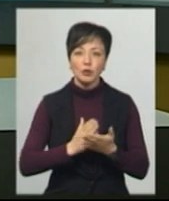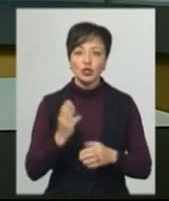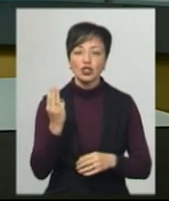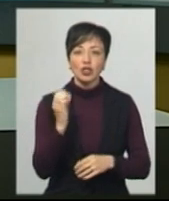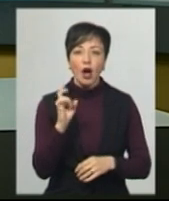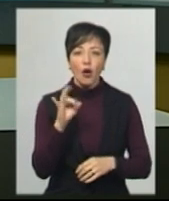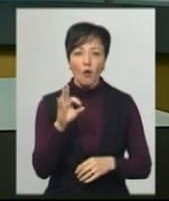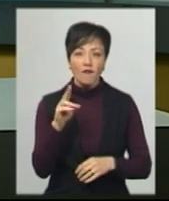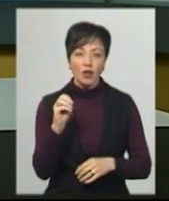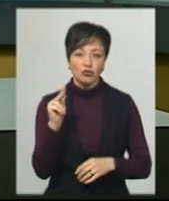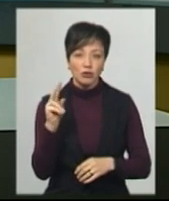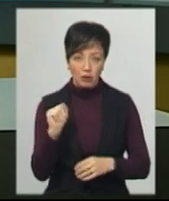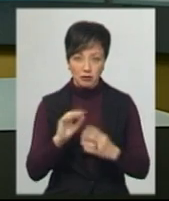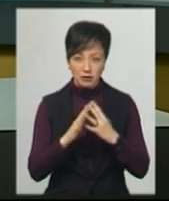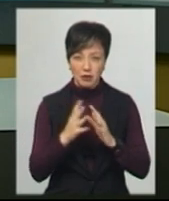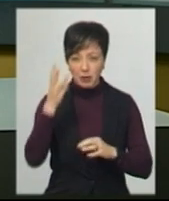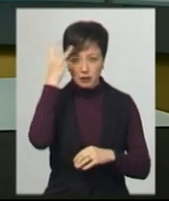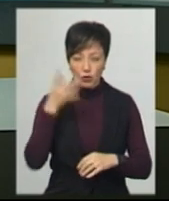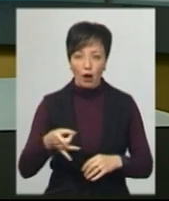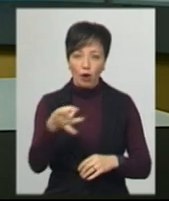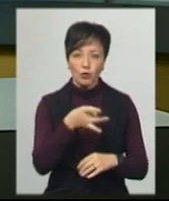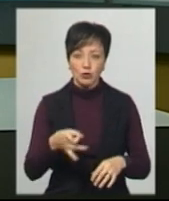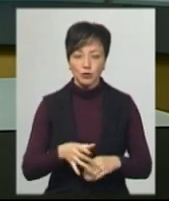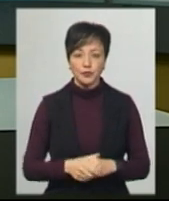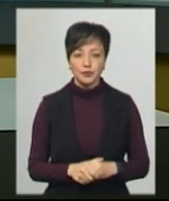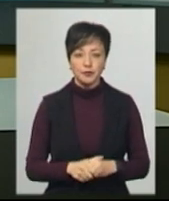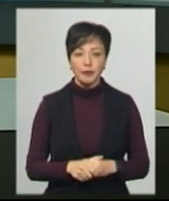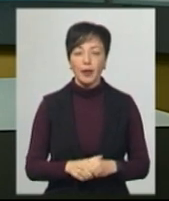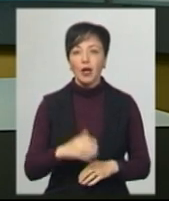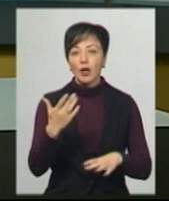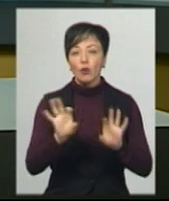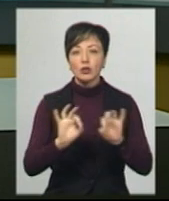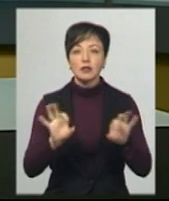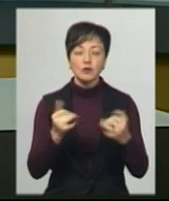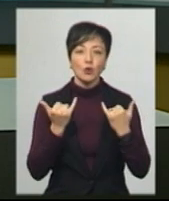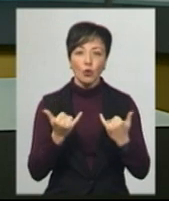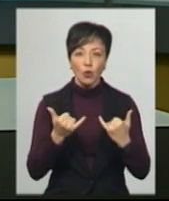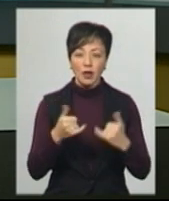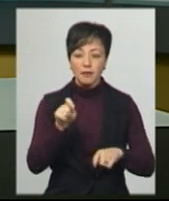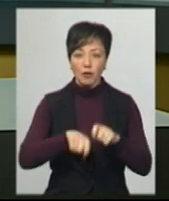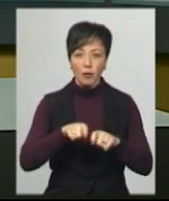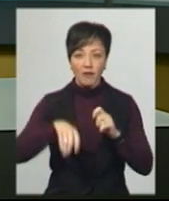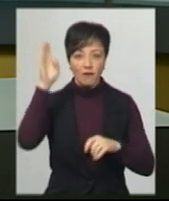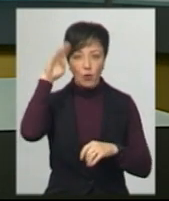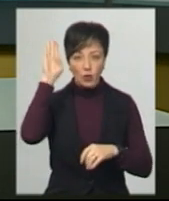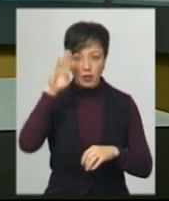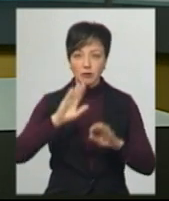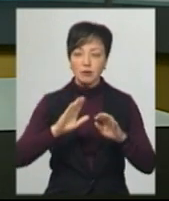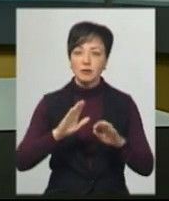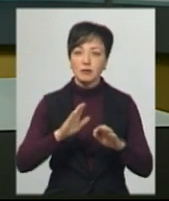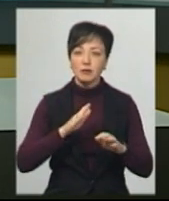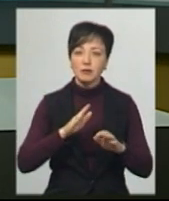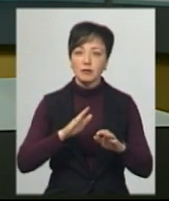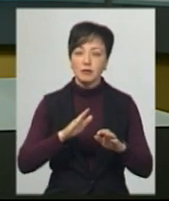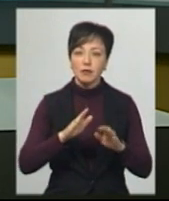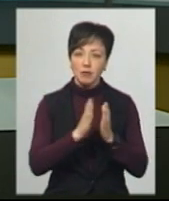району. Про це Суспільному розповів фахівець служби Леонід Комашчук. З його слів, сьогодні проби води беруть з ініціативи сільської